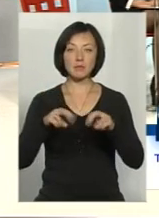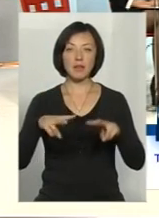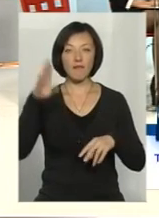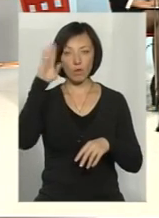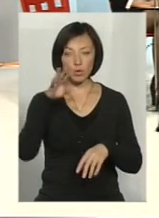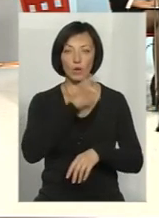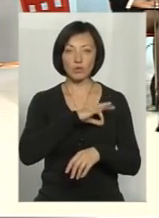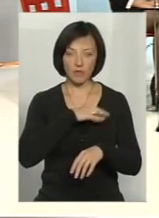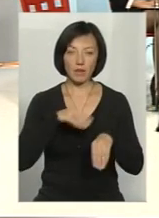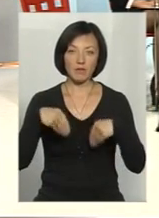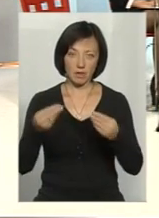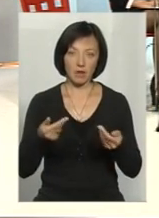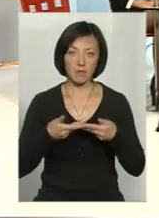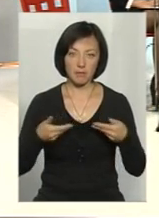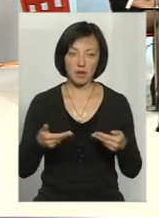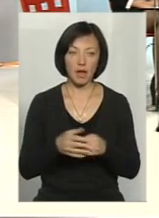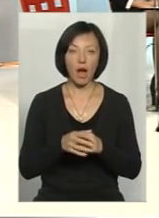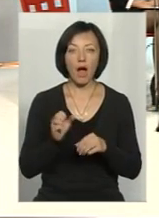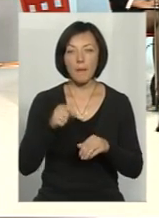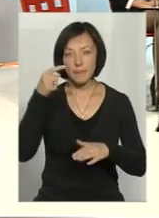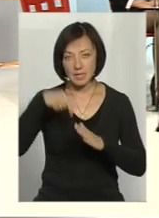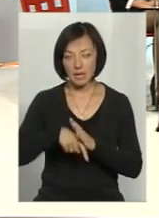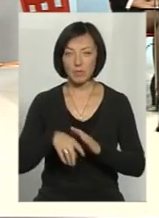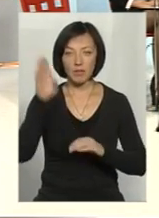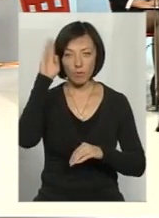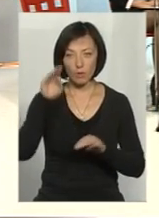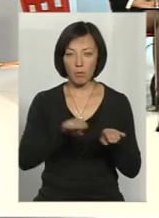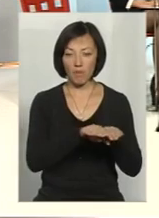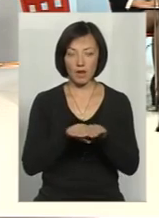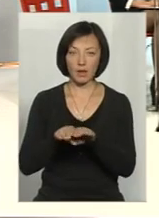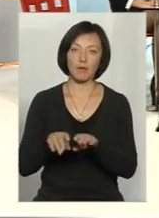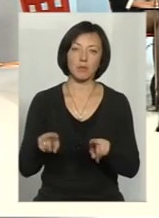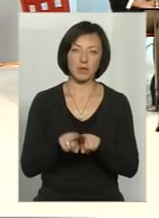департаменту видається. Як підземними водами, так і поверхневими.